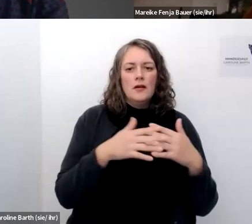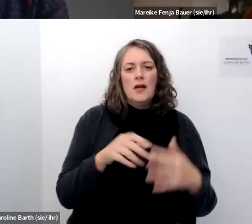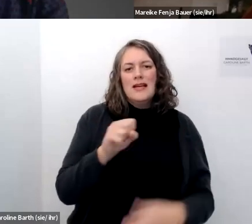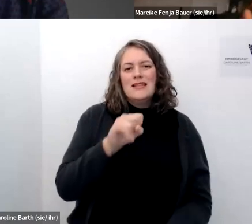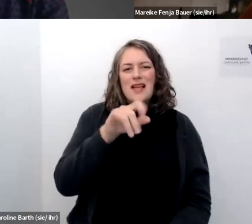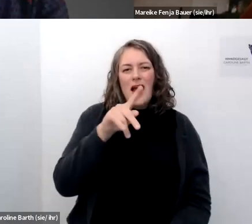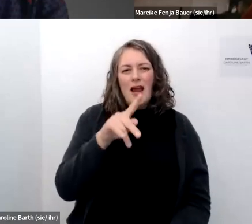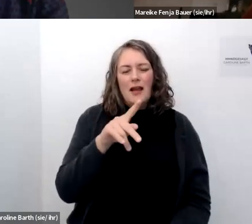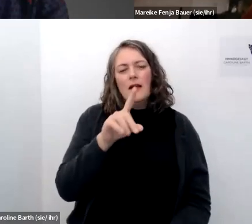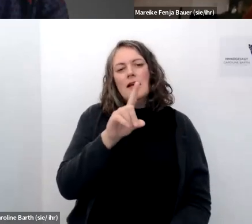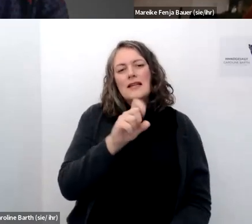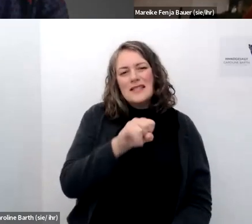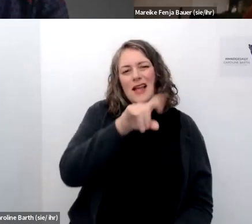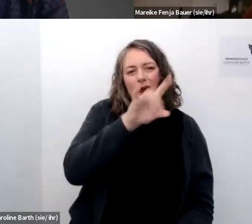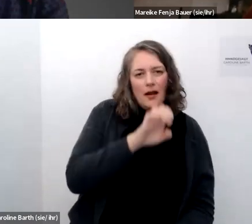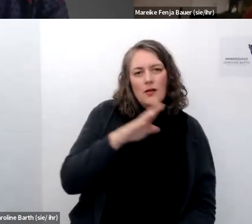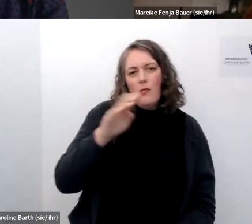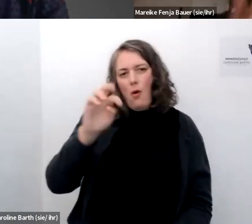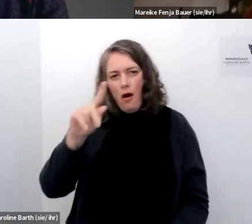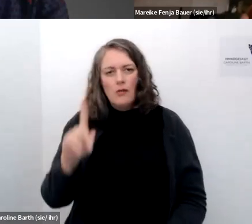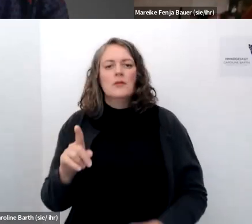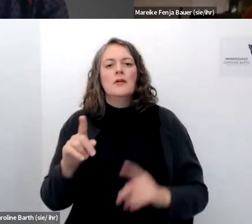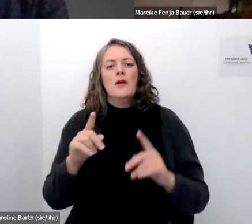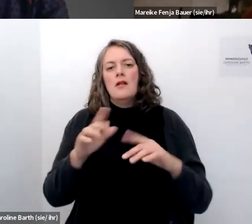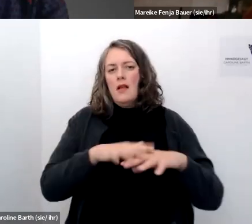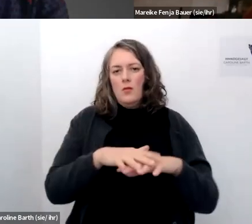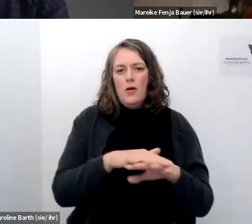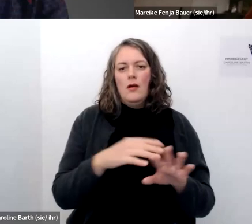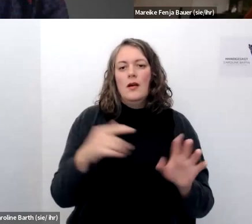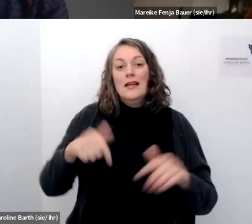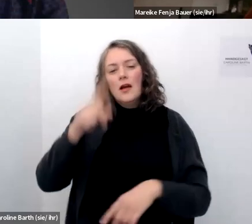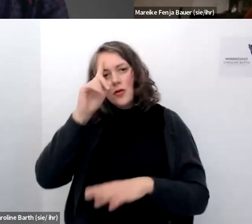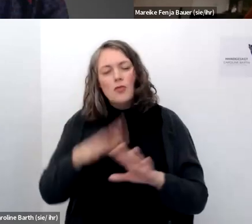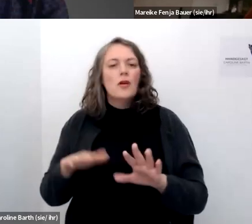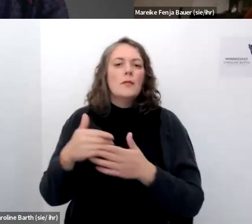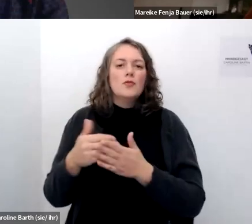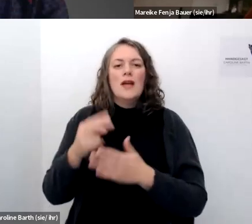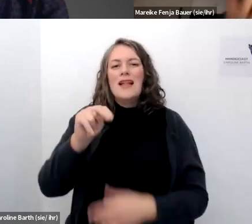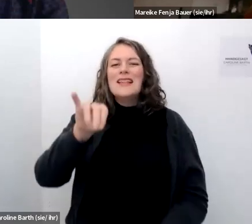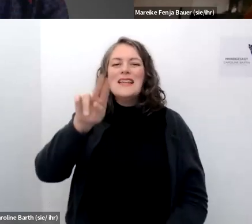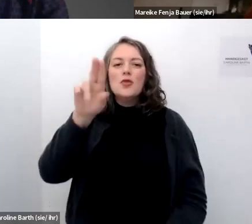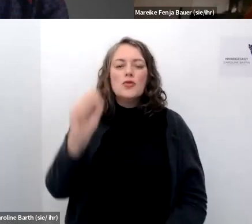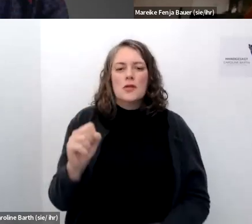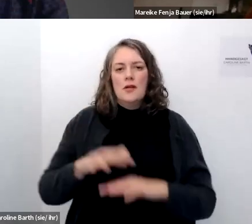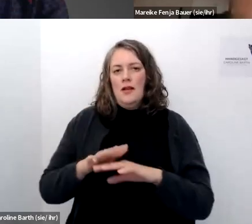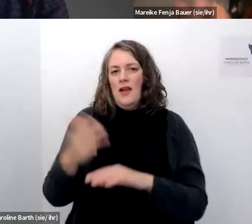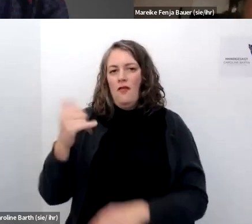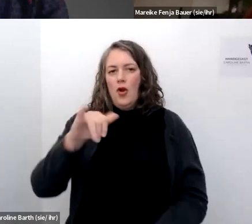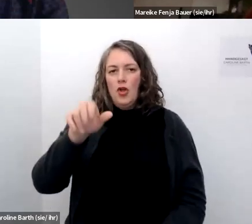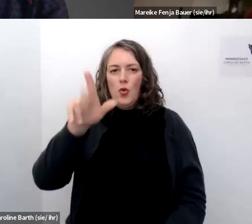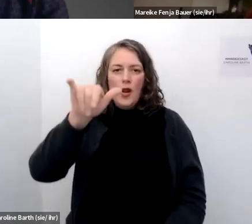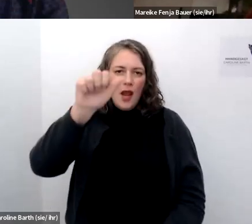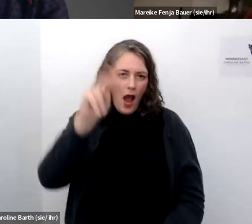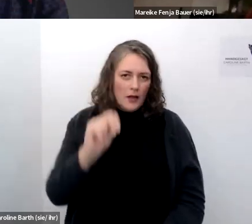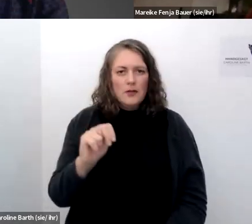etc das findet sich auch immer mehr in deutschland wieder da ist jetzt das news netzwerk von johann reichelt nur eine ein beispiel dafür auch die junge